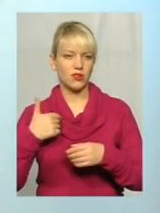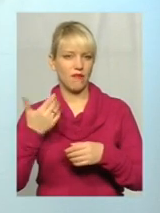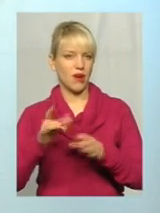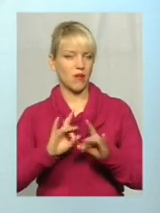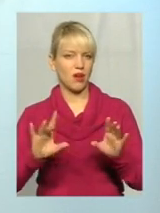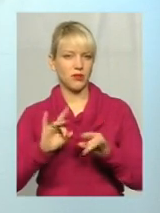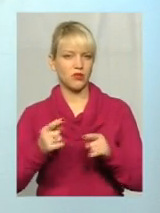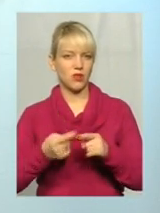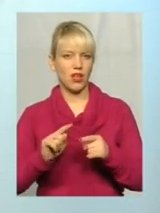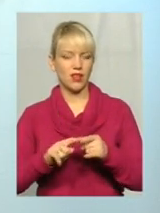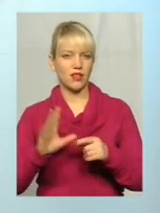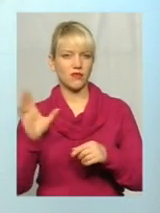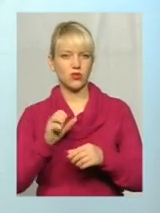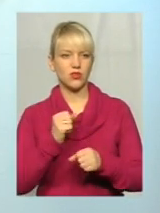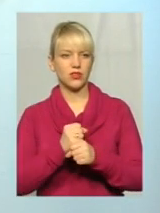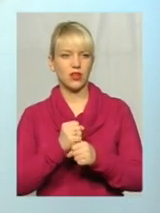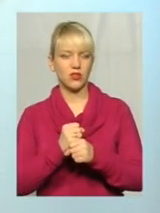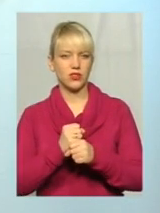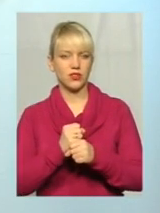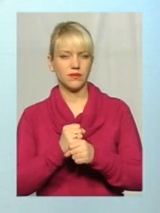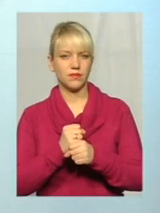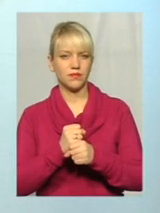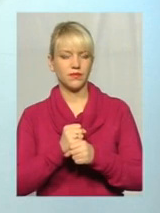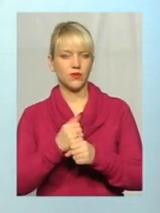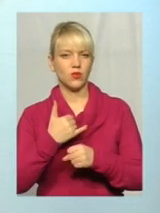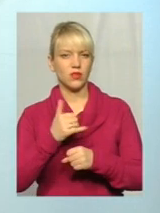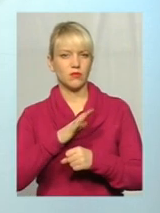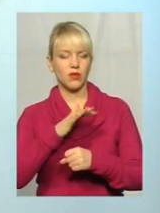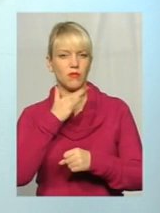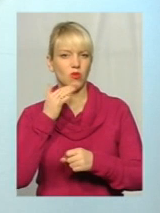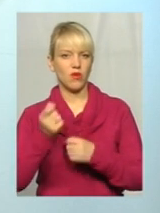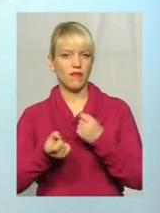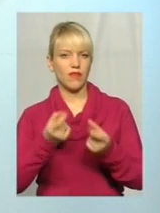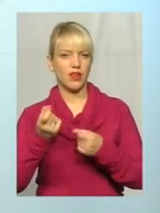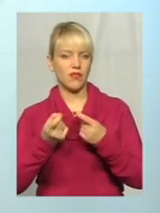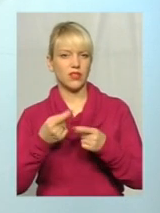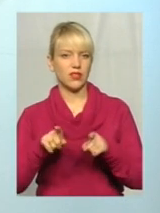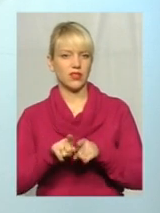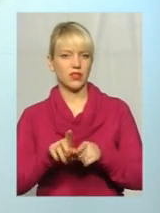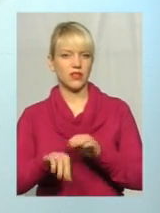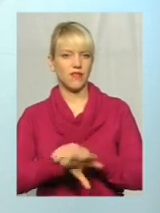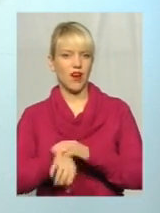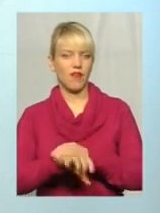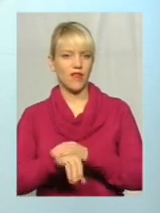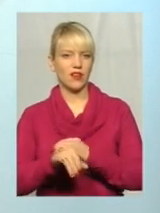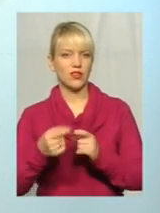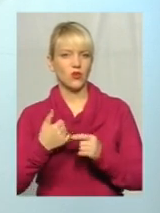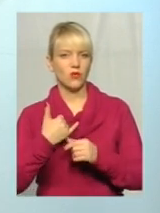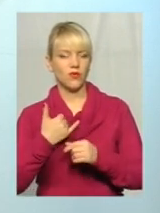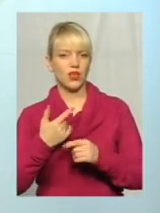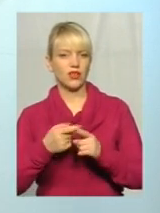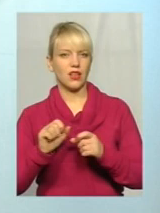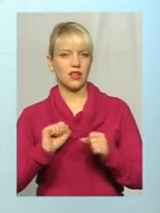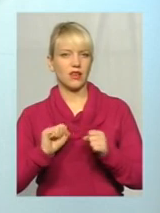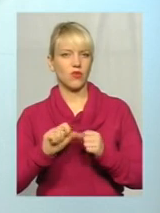Це все відбувають наркоманів, а у нас дуже багато було виявлено таких і воровало. В частности, це Теремки 1,